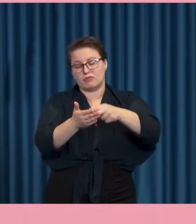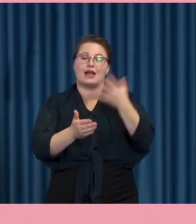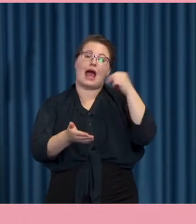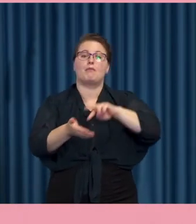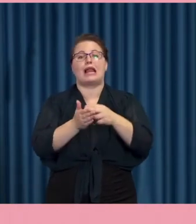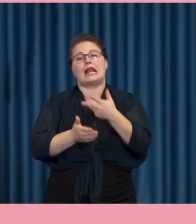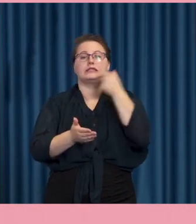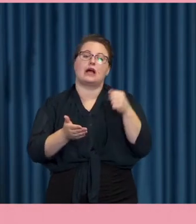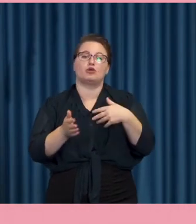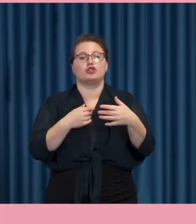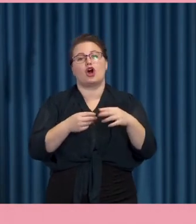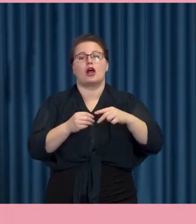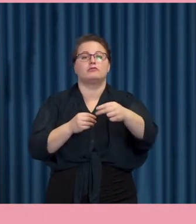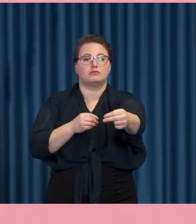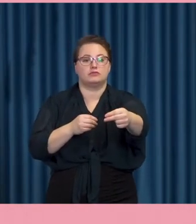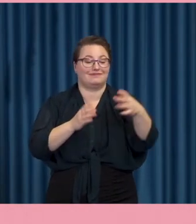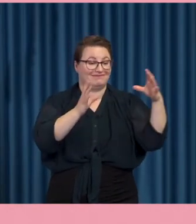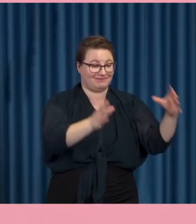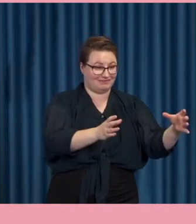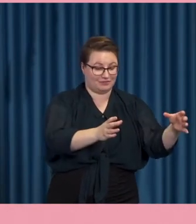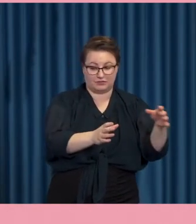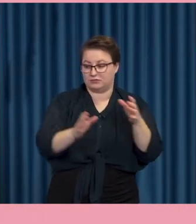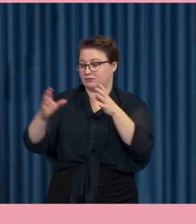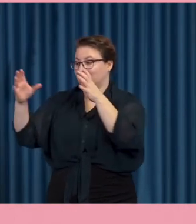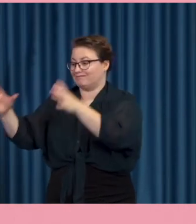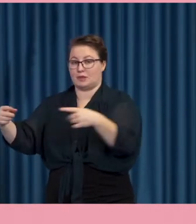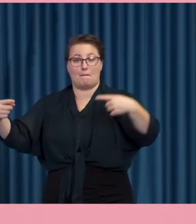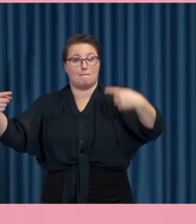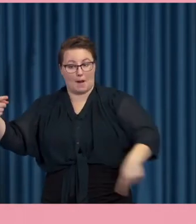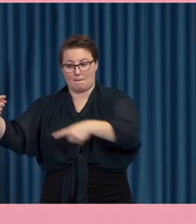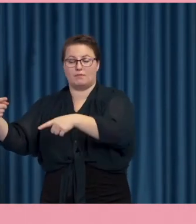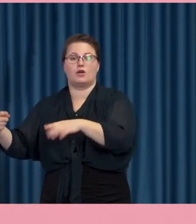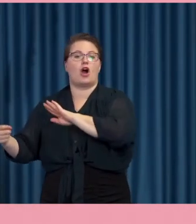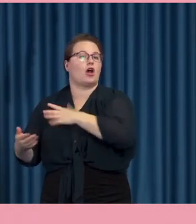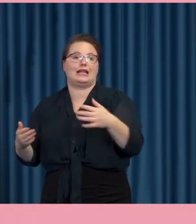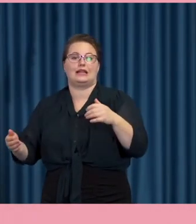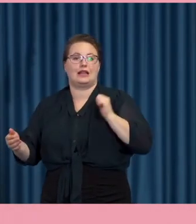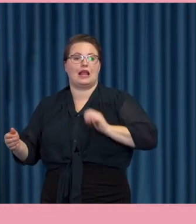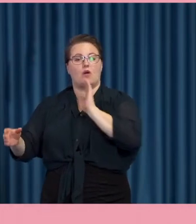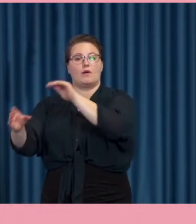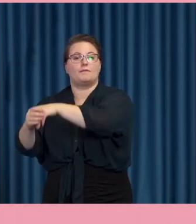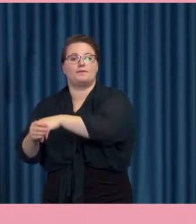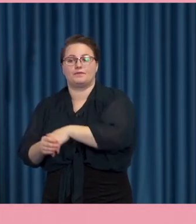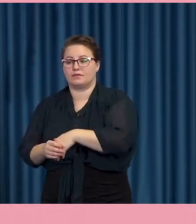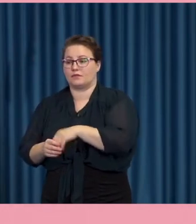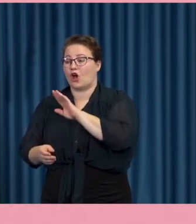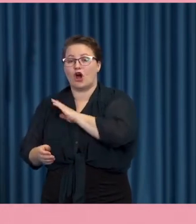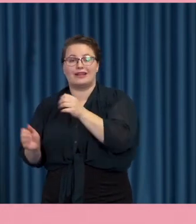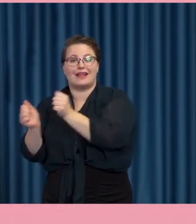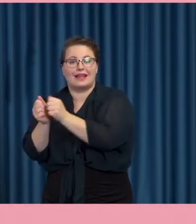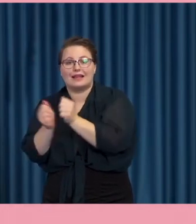snabbt med den. Och de som inte har tillgång till digitala arenor. De som inte har saker eller